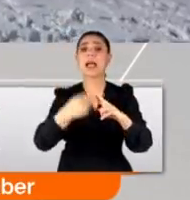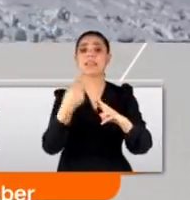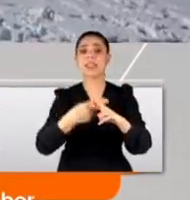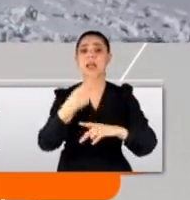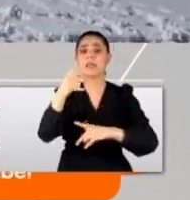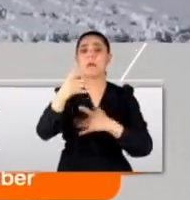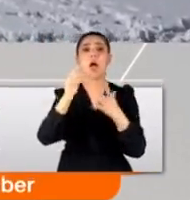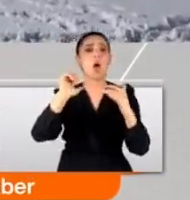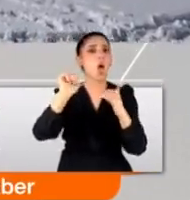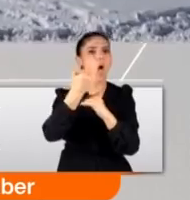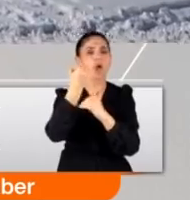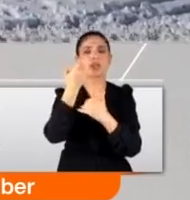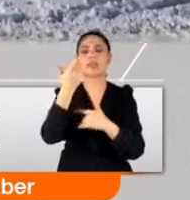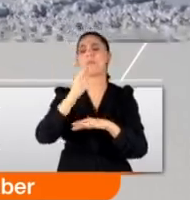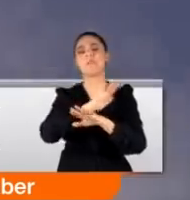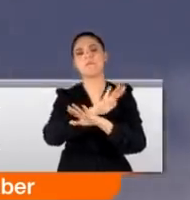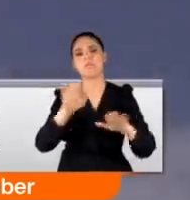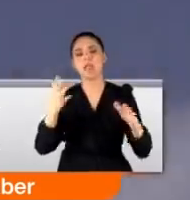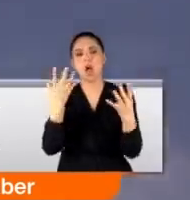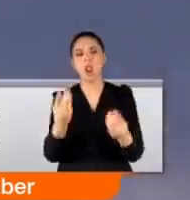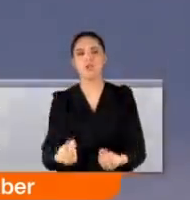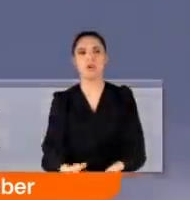seçkin gözlemci günüyle sona erecek.